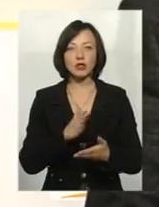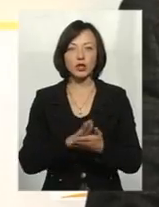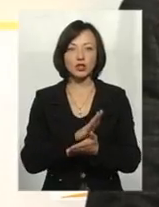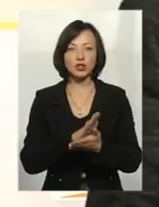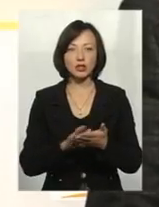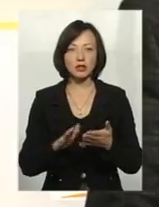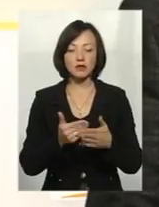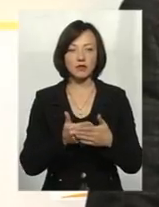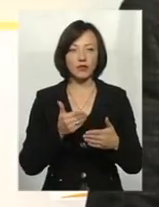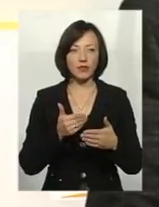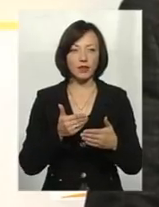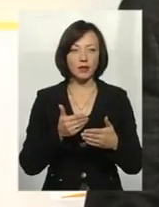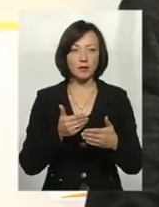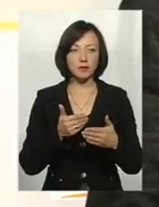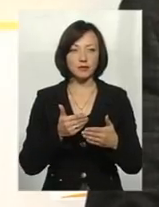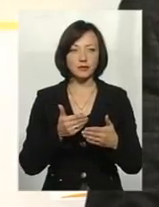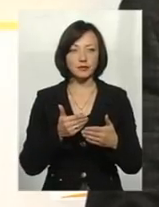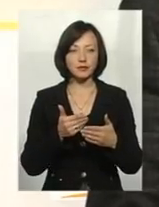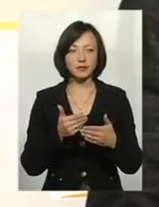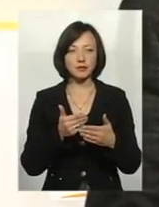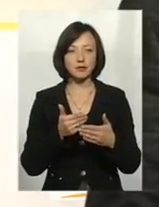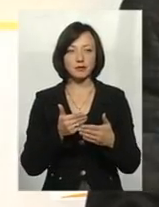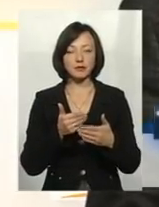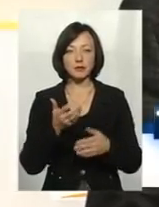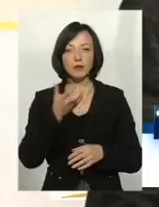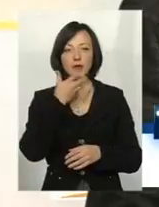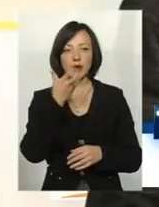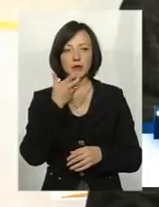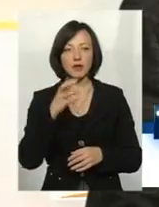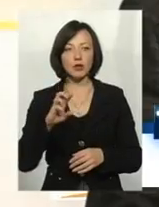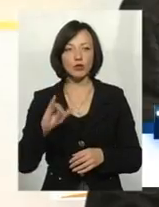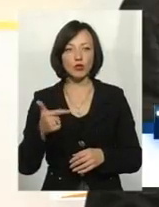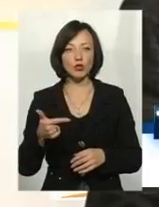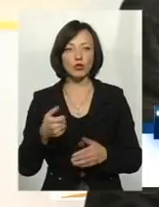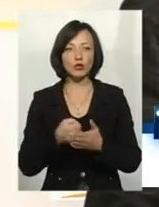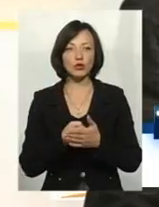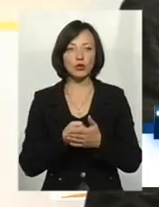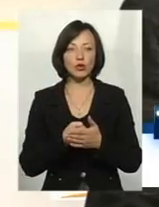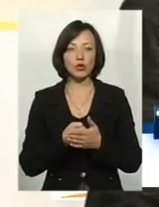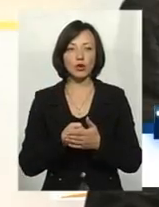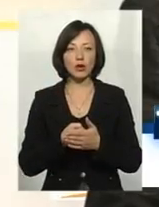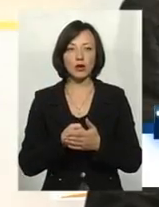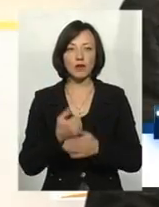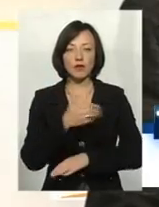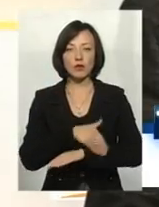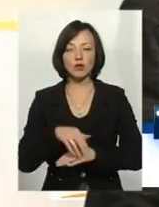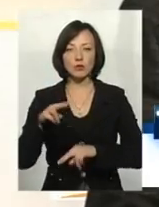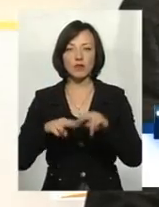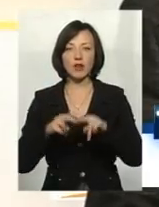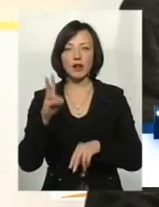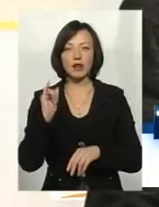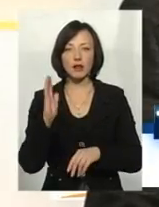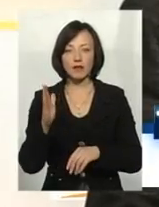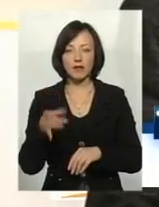від Південного Бугу і аж туди за будівельників, в